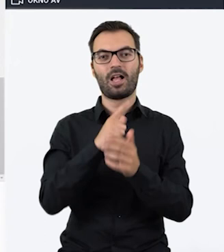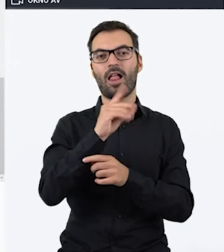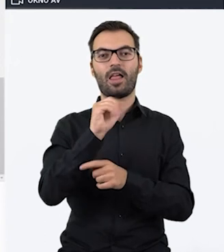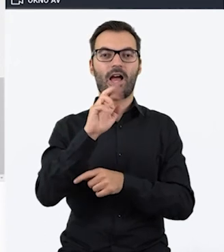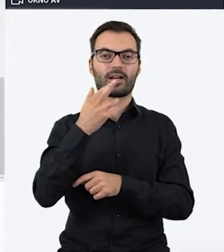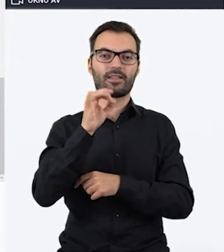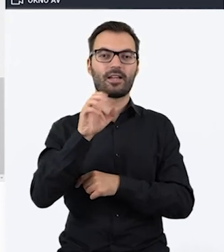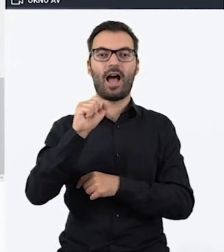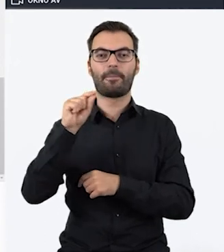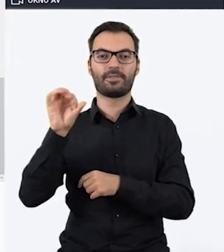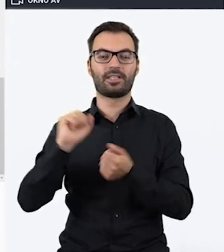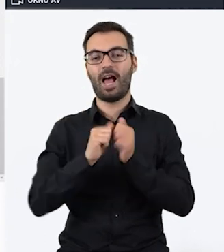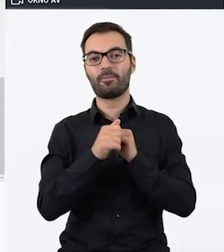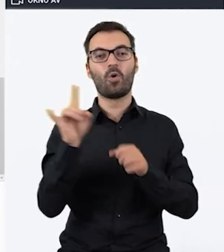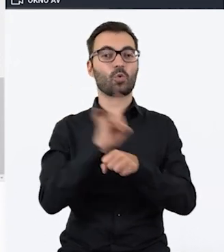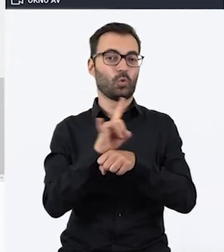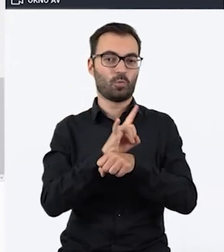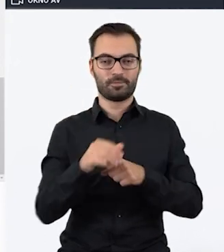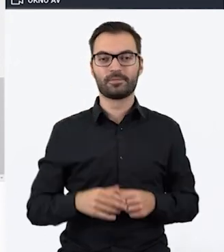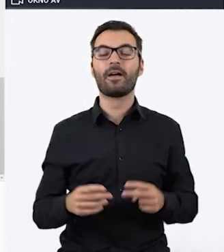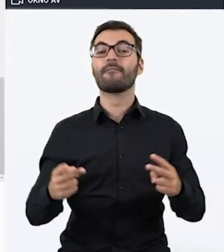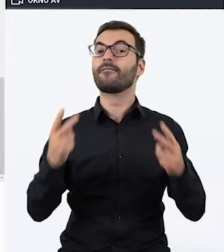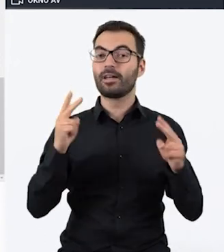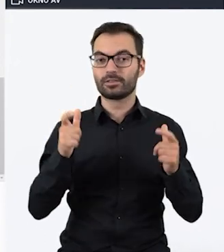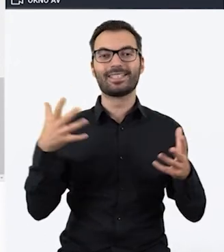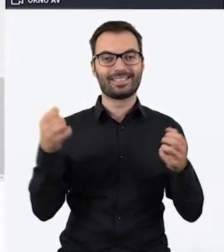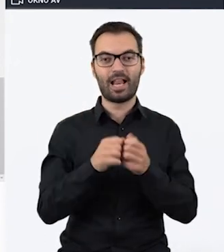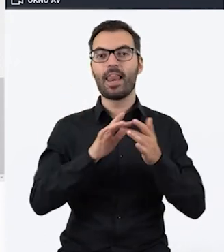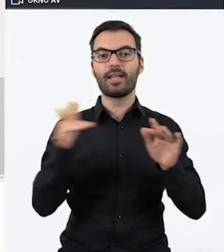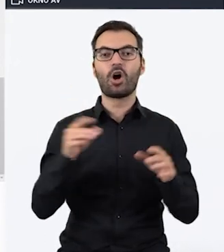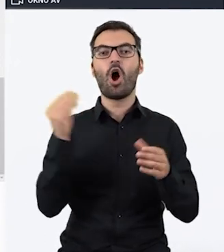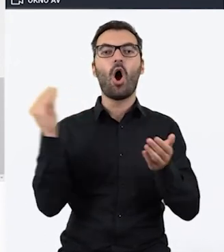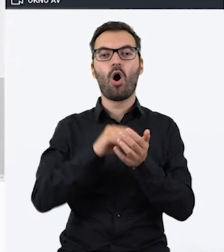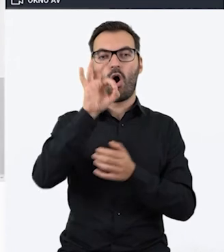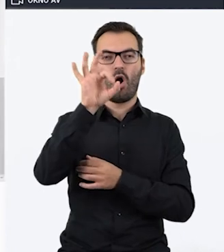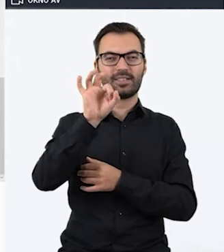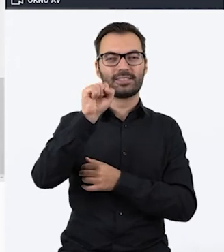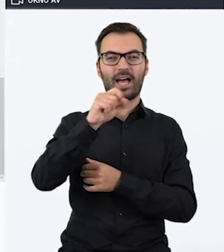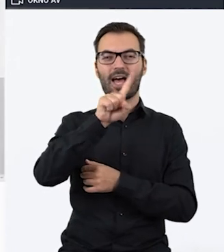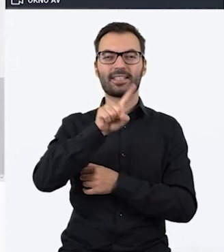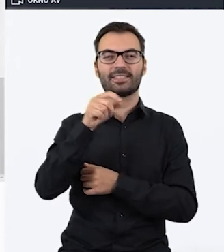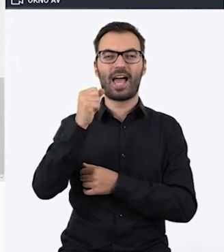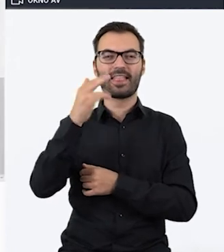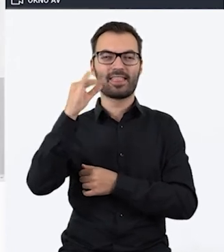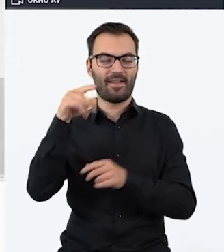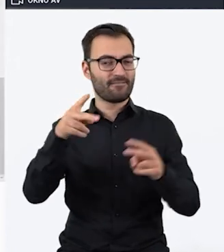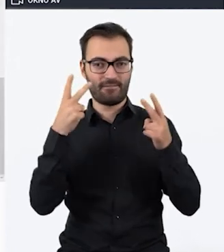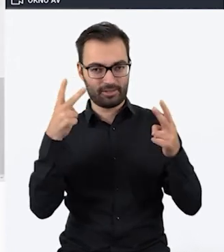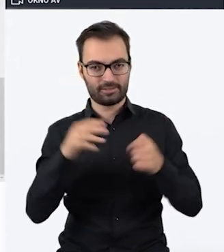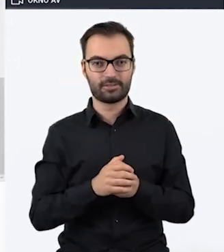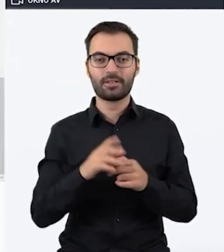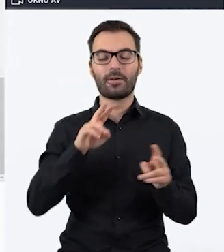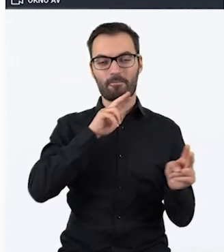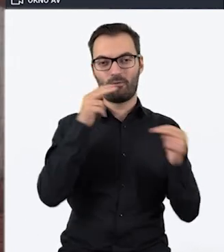YouTube. Najważniejsze, żebyśmy znaleźli link do osadzania. Dobrze, i wrócimy jeszcze na chwilę do Geniali.